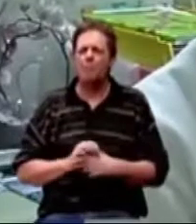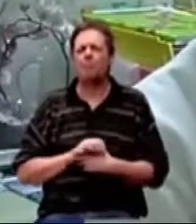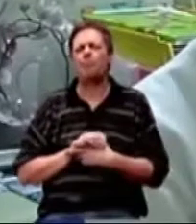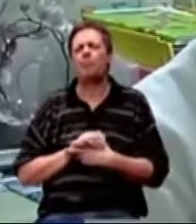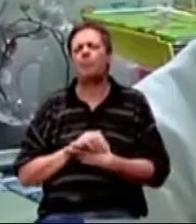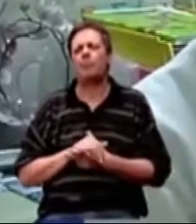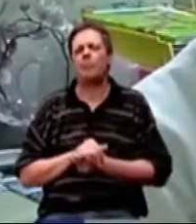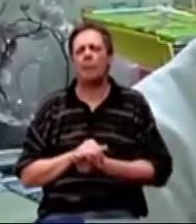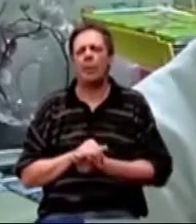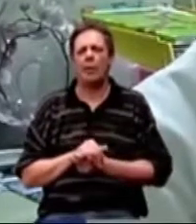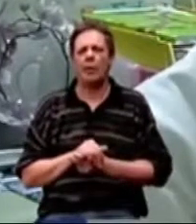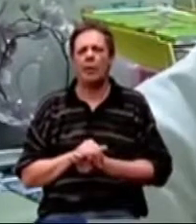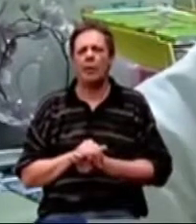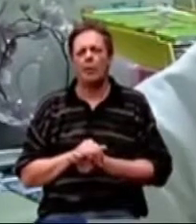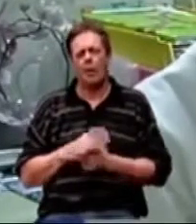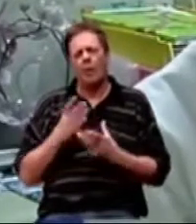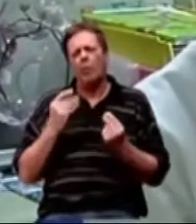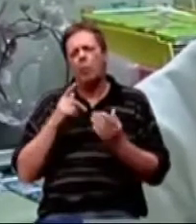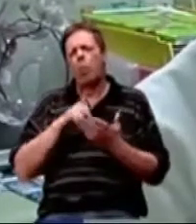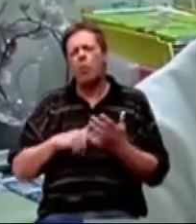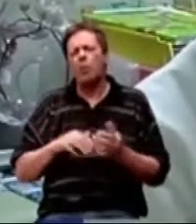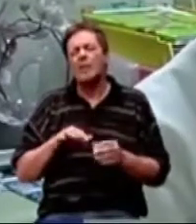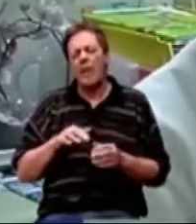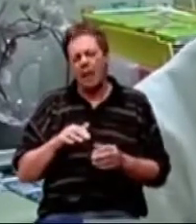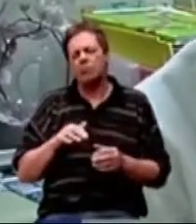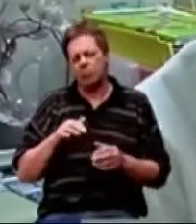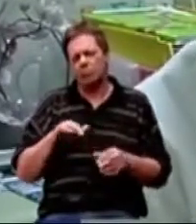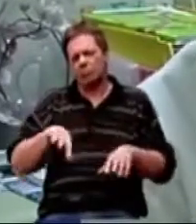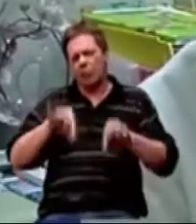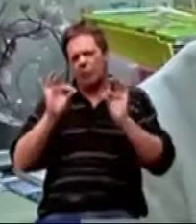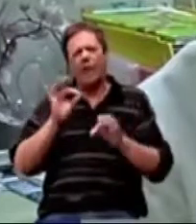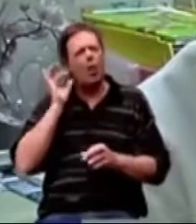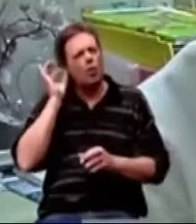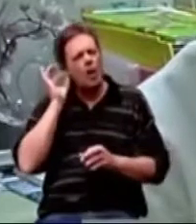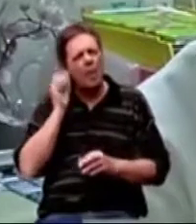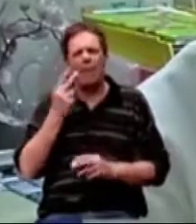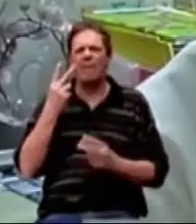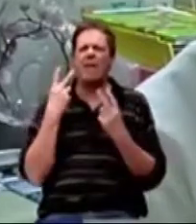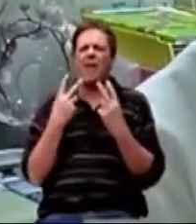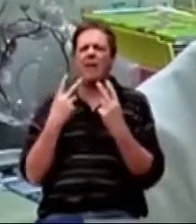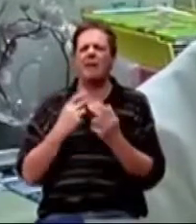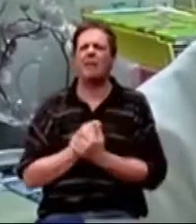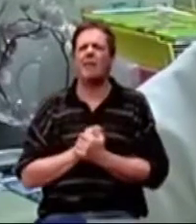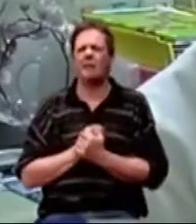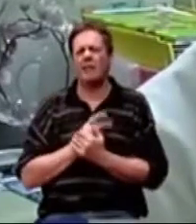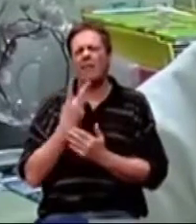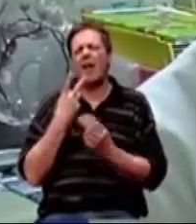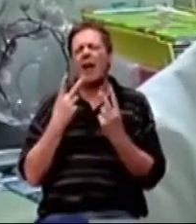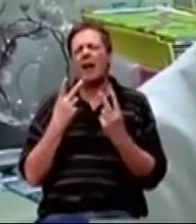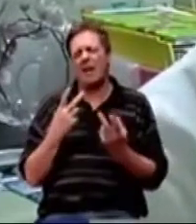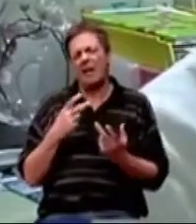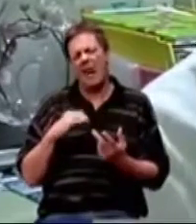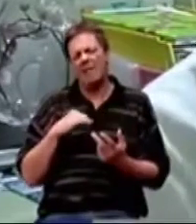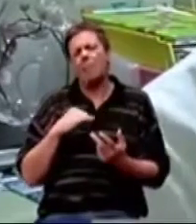češće se javlja kod žena dvije glavne, dva glavna doba